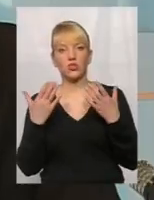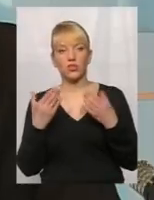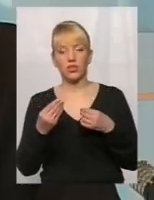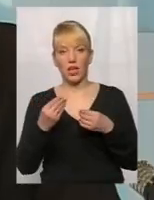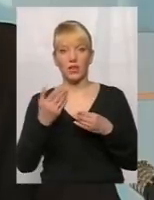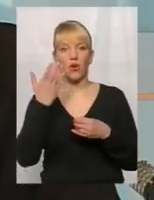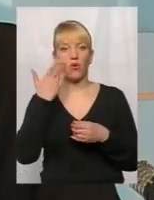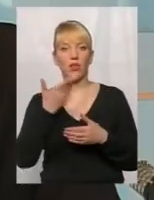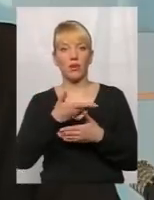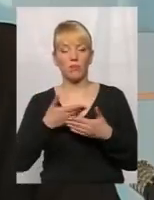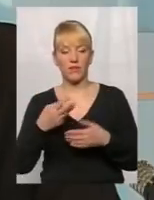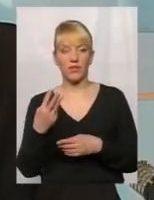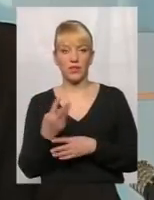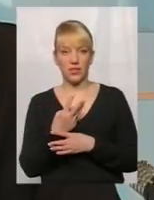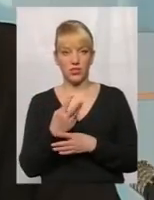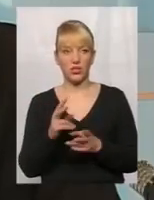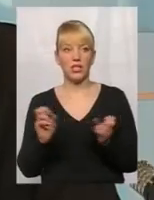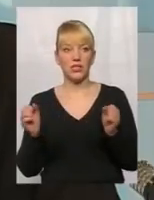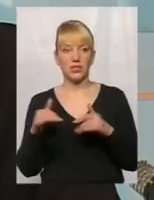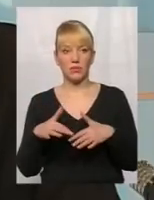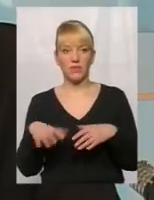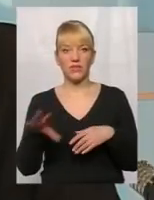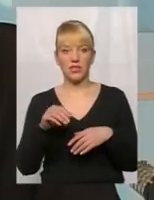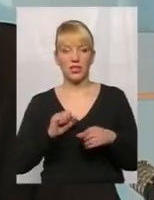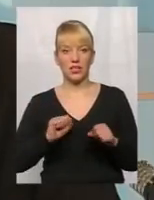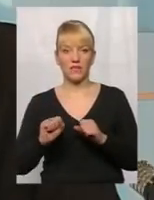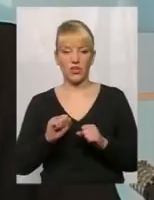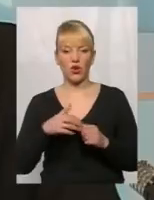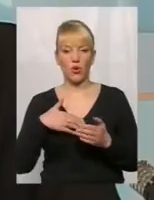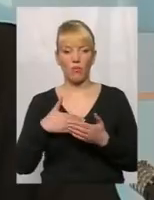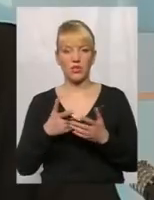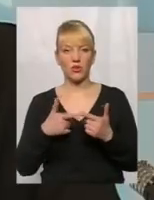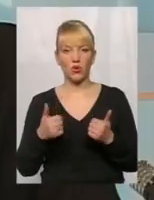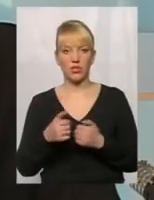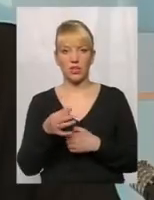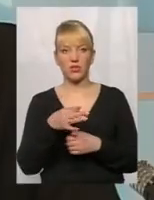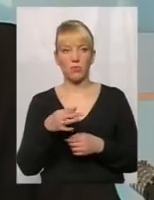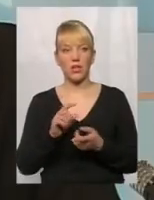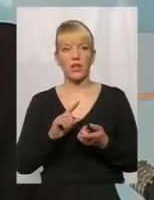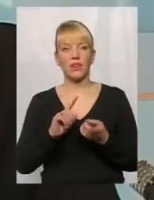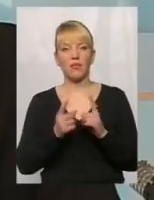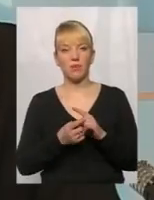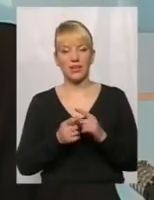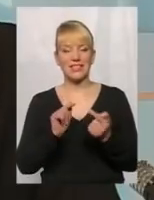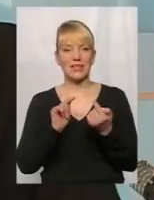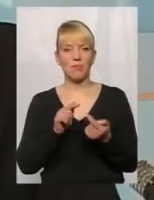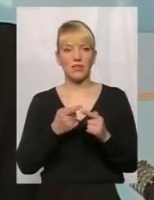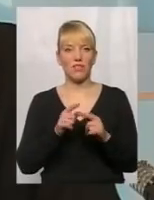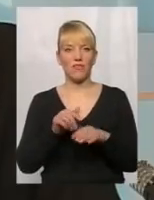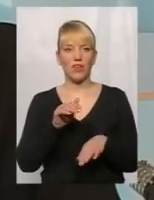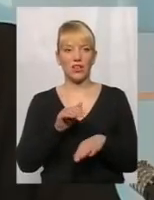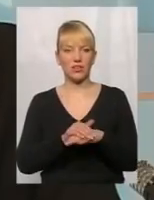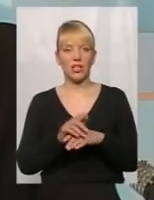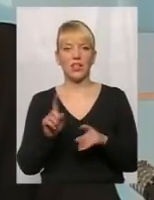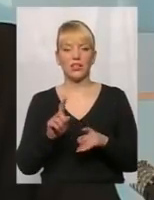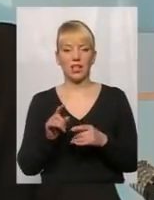коли ми тричі зібралися, всі керівники громадської організації області навпаки заперечили тим фактам, які сьогодні